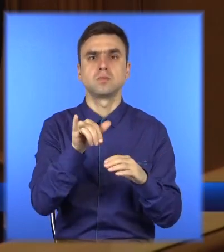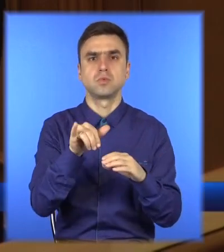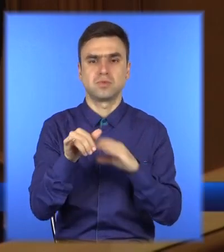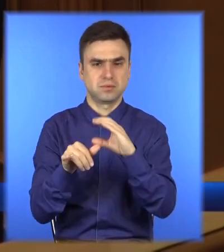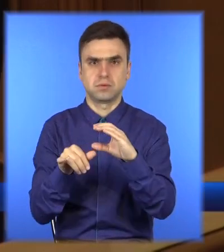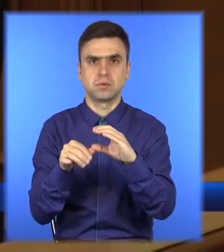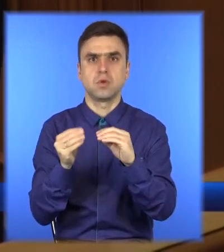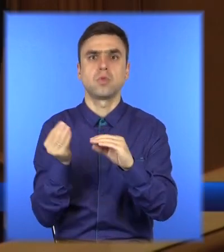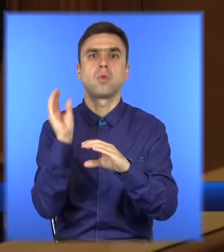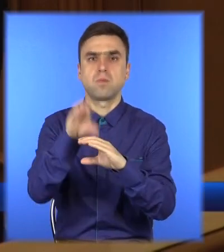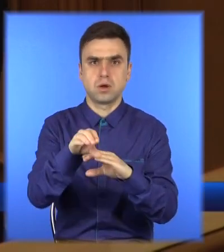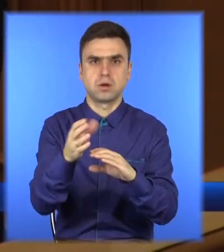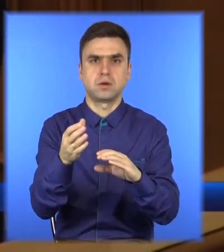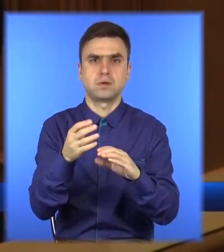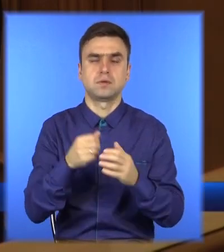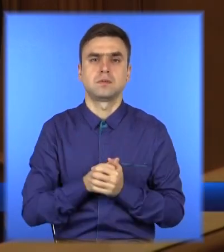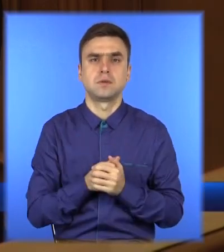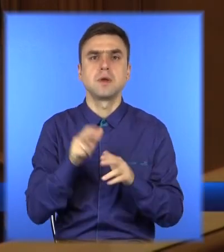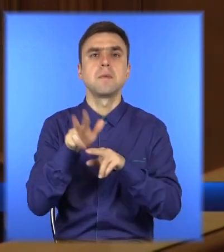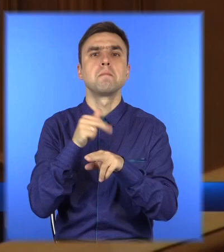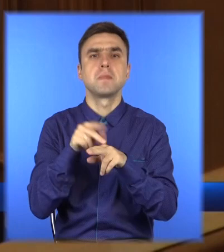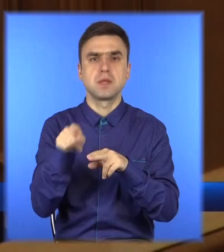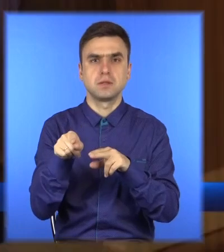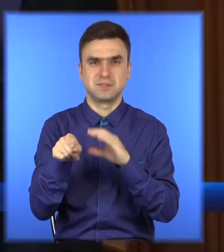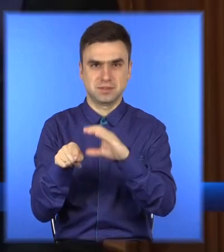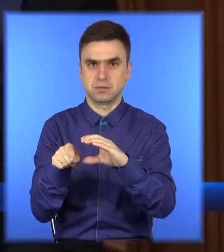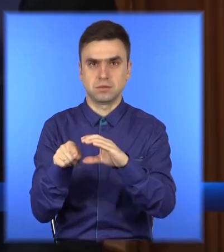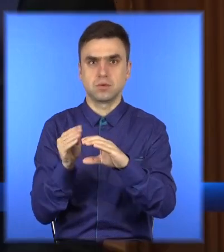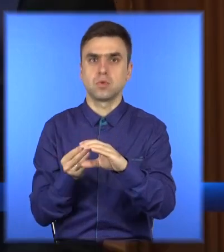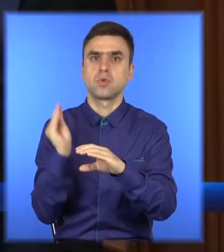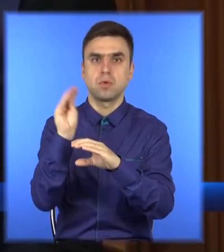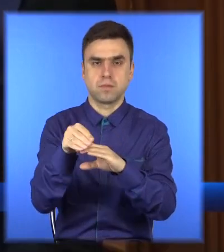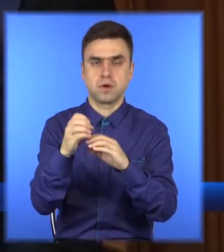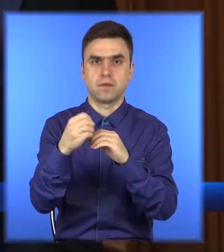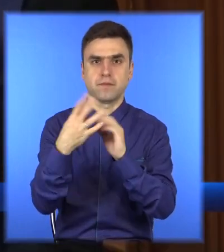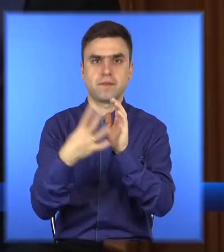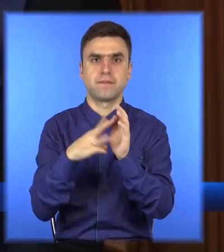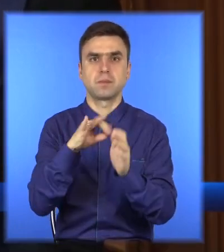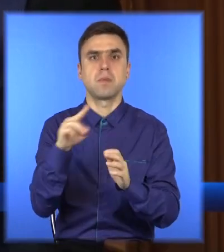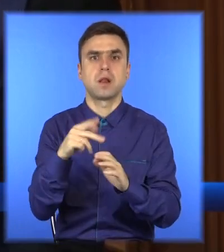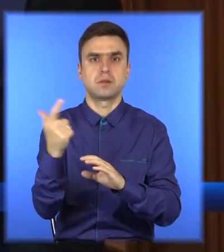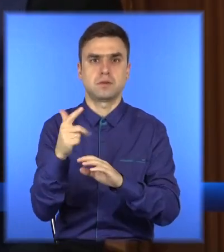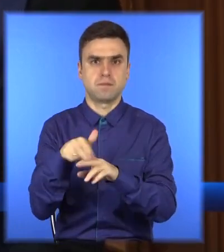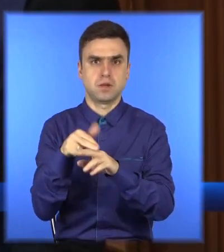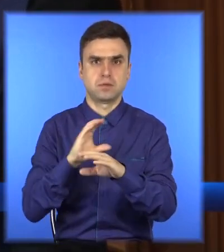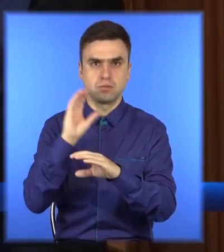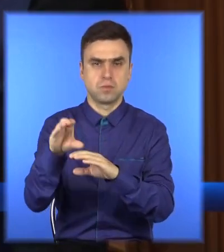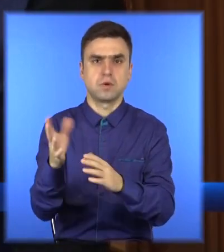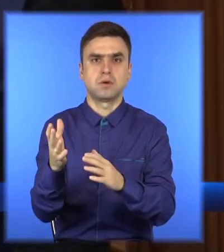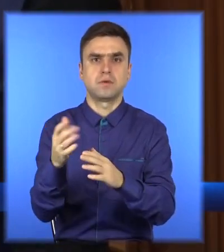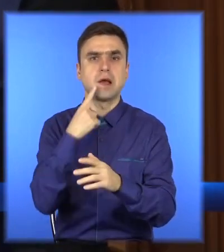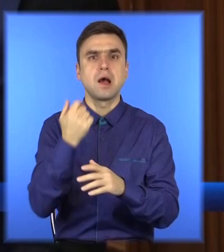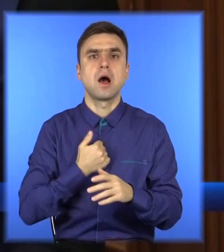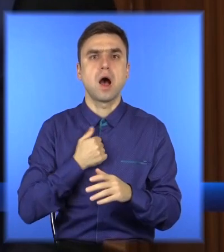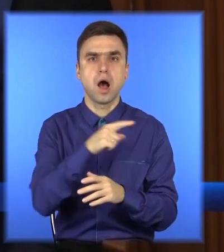українці, додатково в цьому році плюс 19 мільярдів гривень. І армія, потреби армії в воюючій країні під час війни